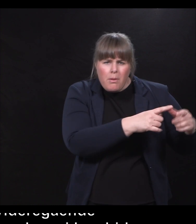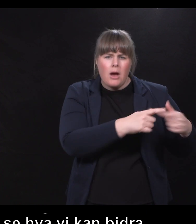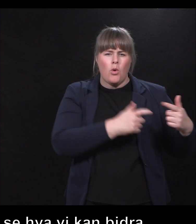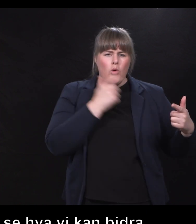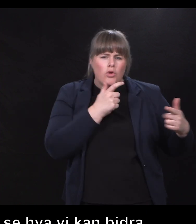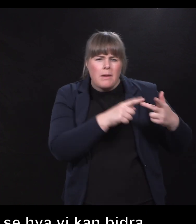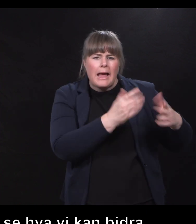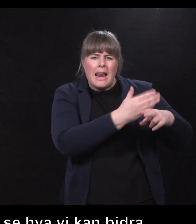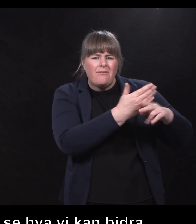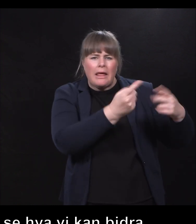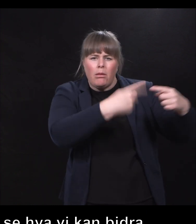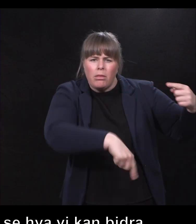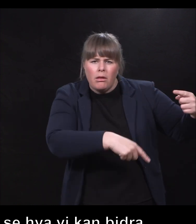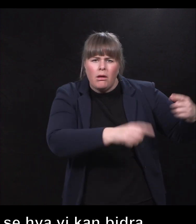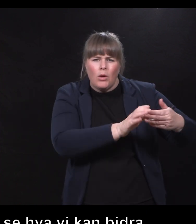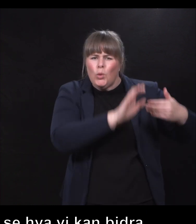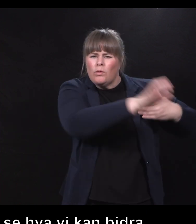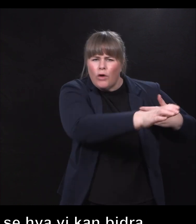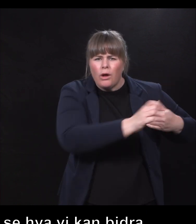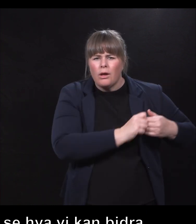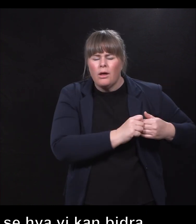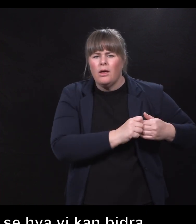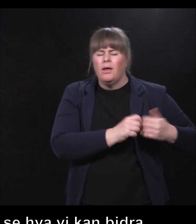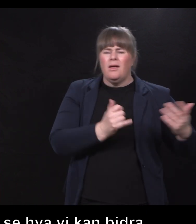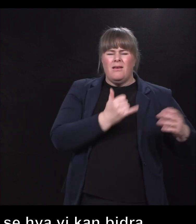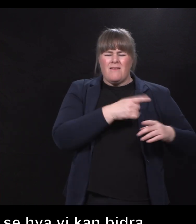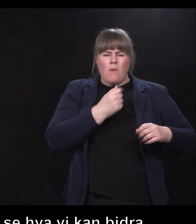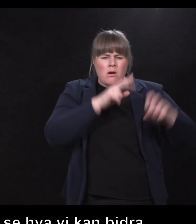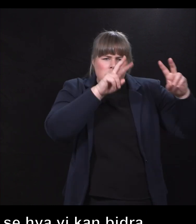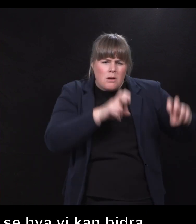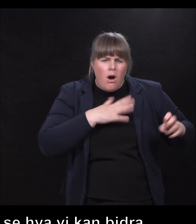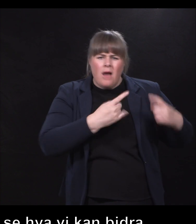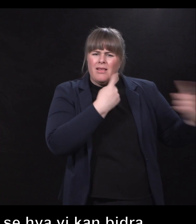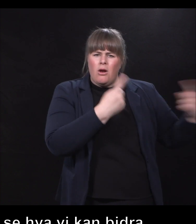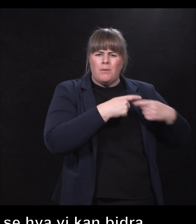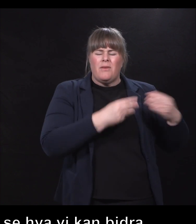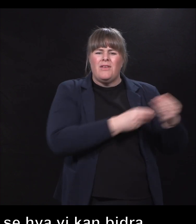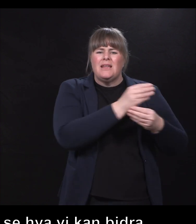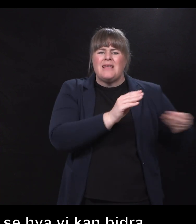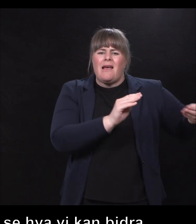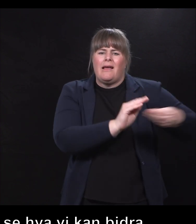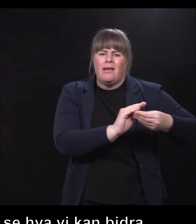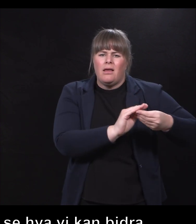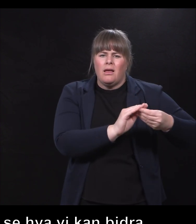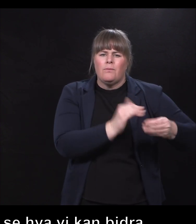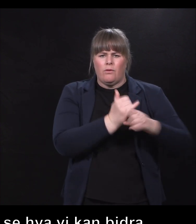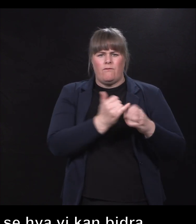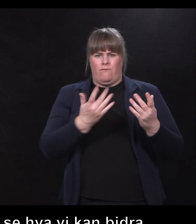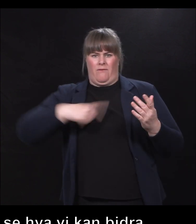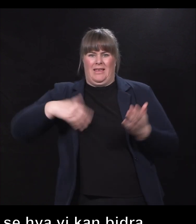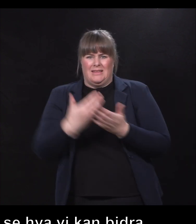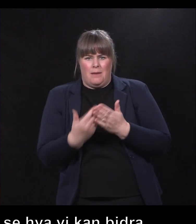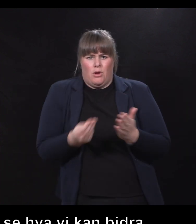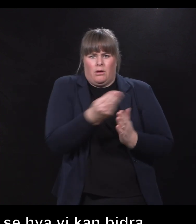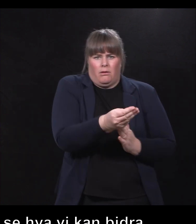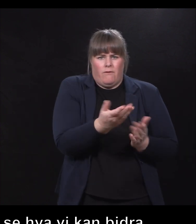ikke ramler ut og ikke havner i utenforskap, og finner ut av å ha god dialog rundt finansiering knyttet til det. hva kan vi tilby, hva koster det, og hva